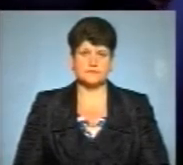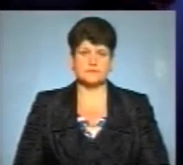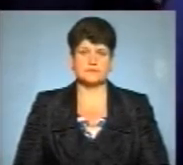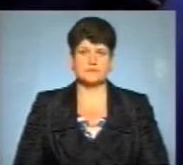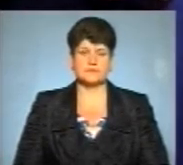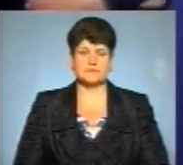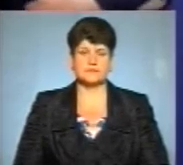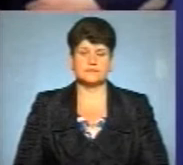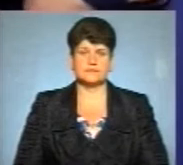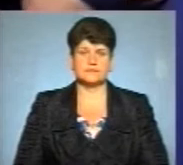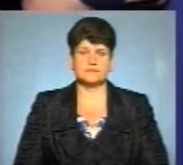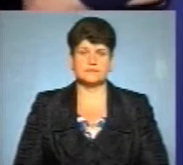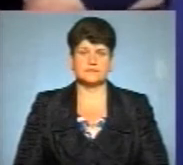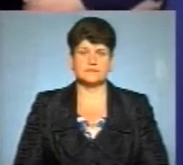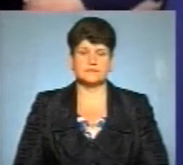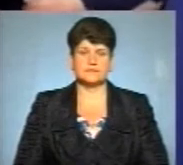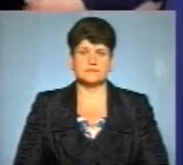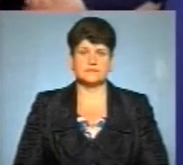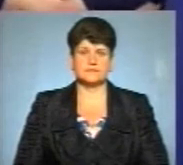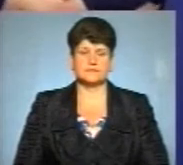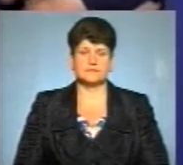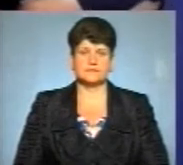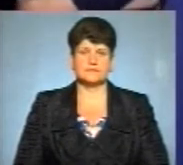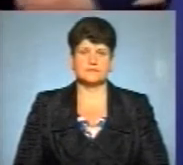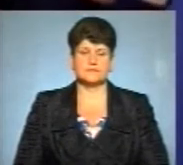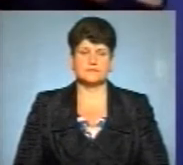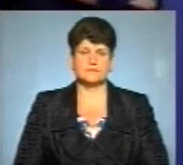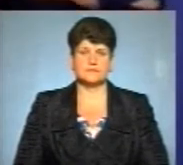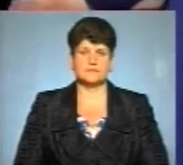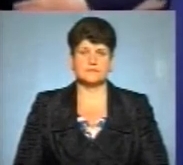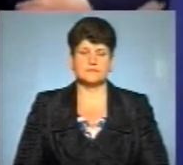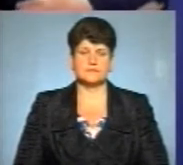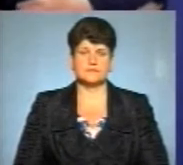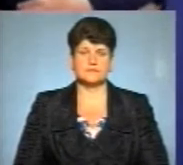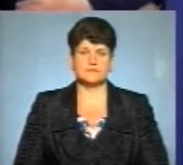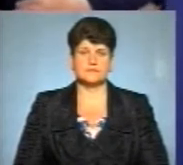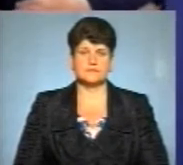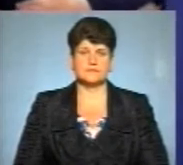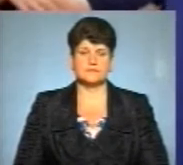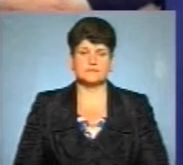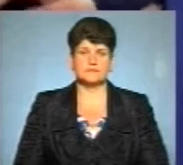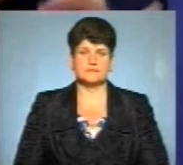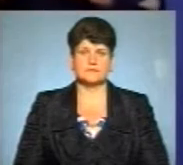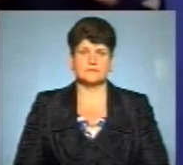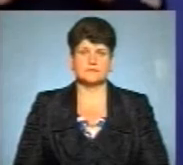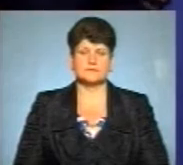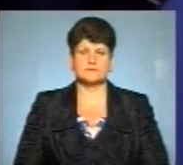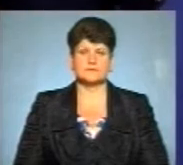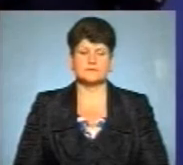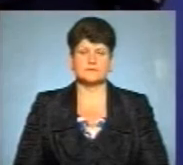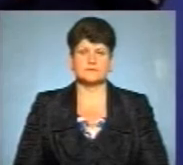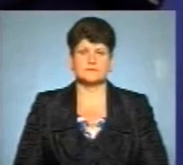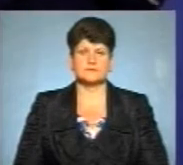73 медпресівника. Було госпіталізовано 130 осіб. Зафіксовано 16